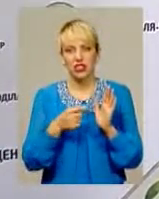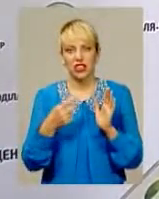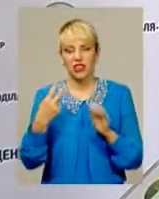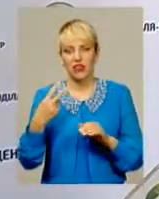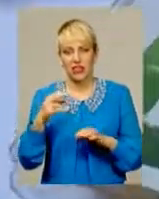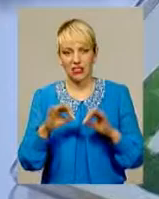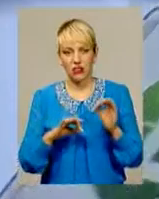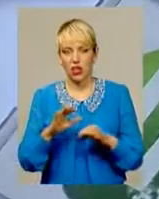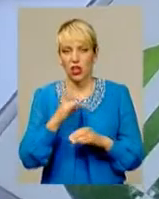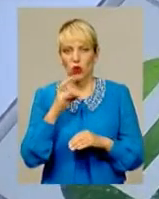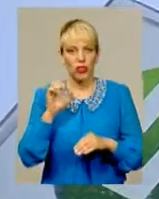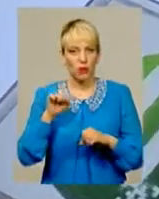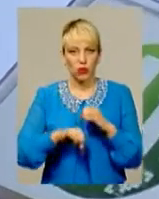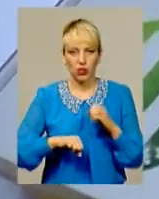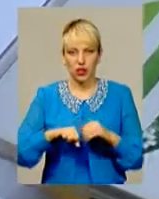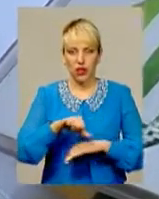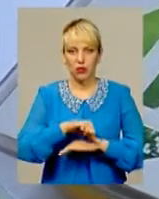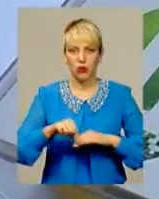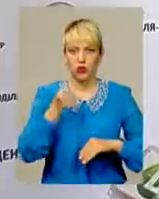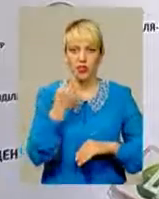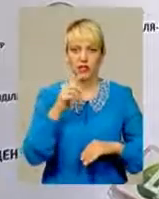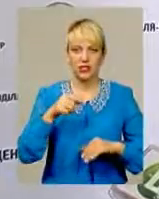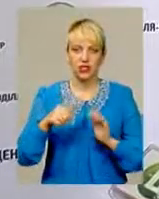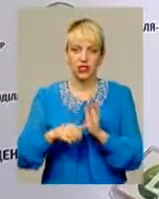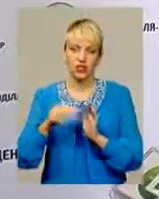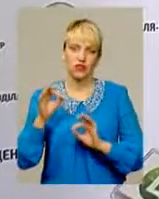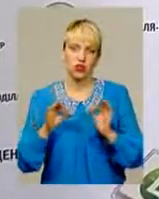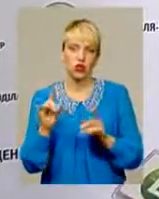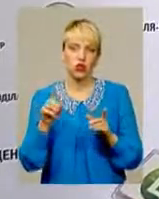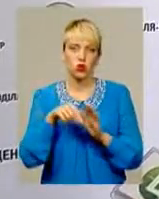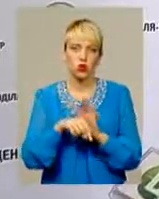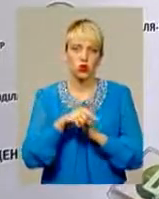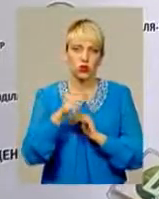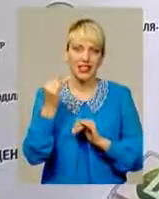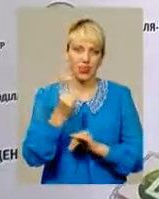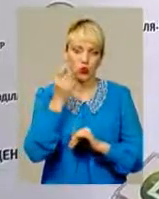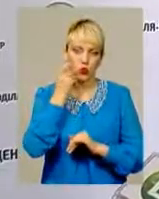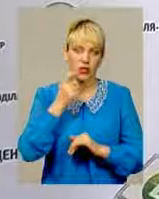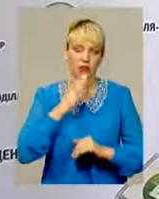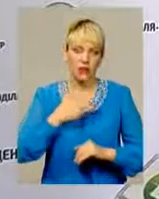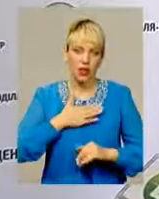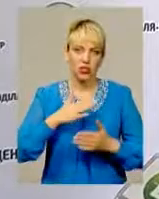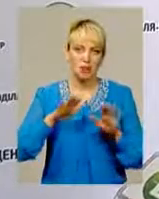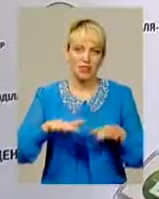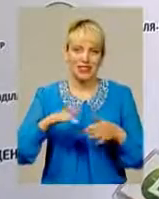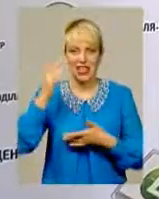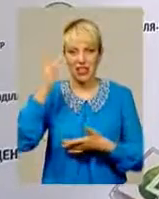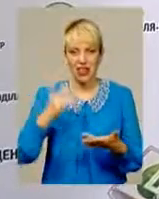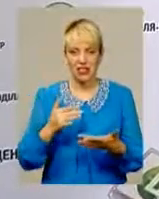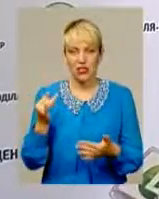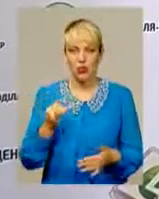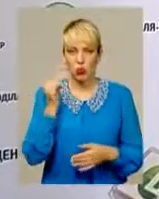але не подолали поріг 13,66%. Щодо історії України, то наше рейтингове місце з історією України